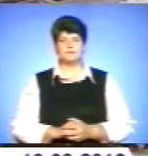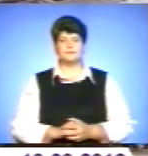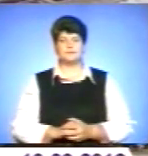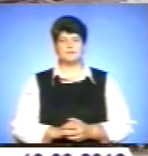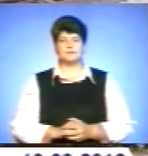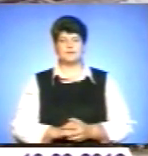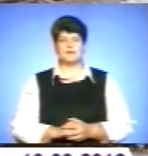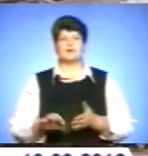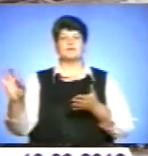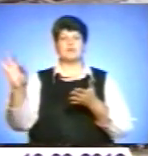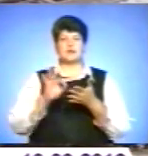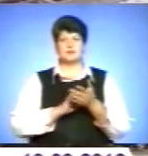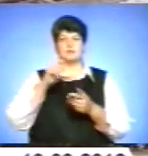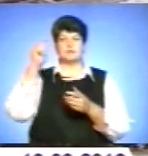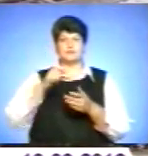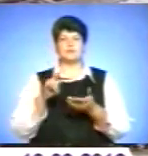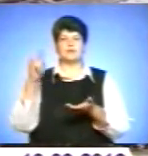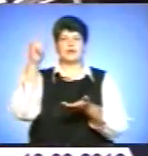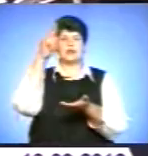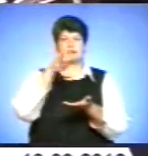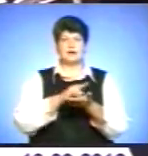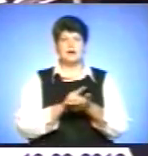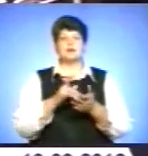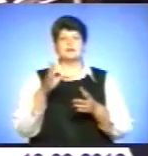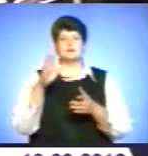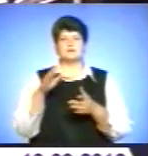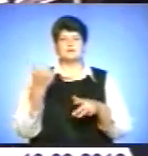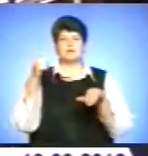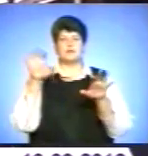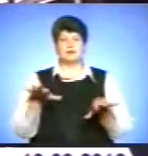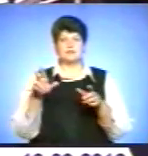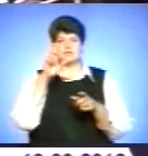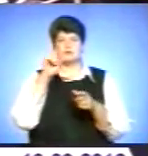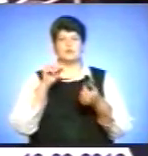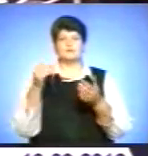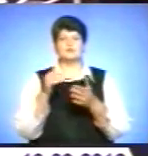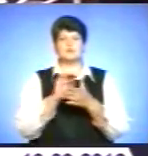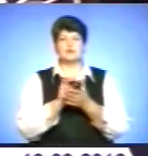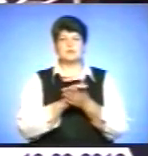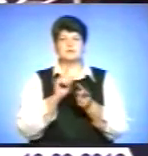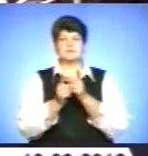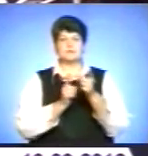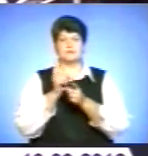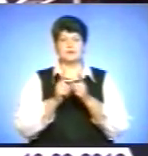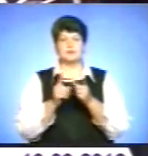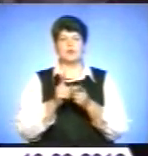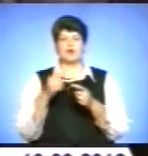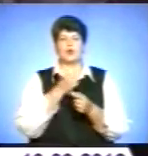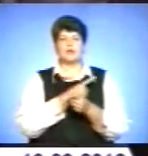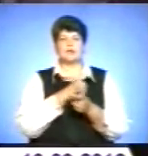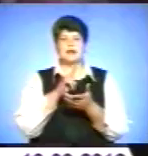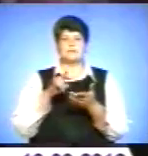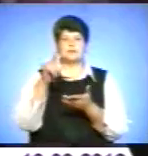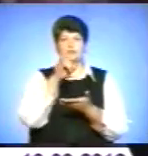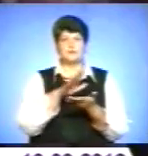Відразу ж по прибуттю літака глава держави ознайомився з ходом реконструкції міжнародного аеропорту Одеса. За обсягом пасажирських перевезень